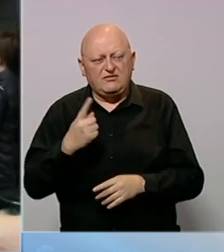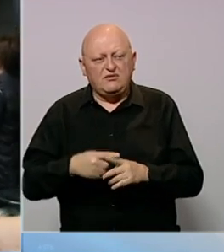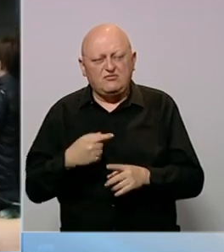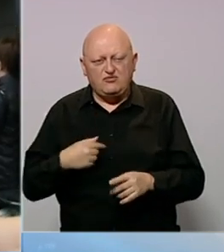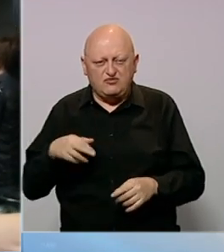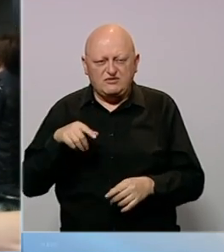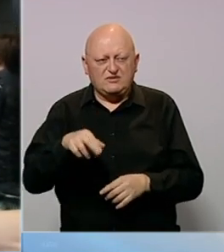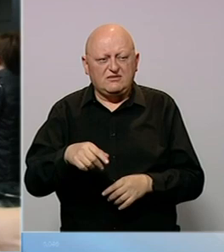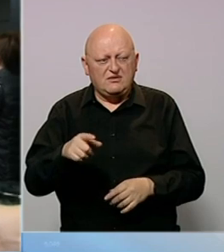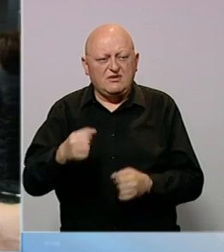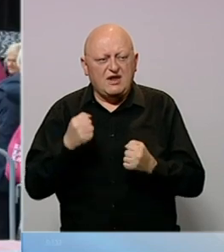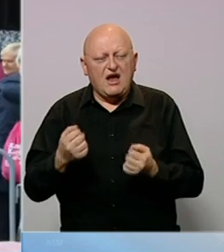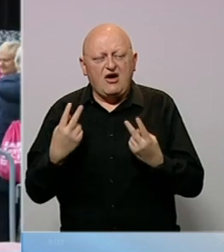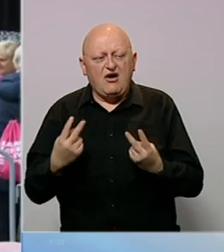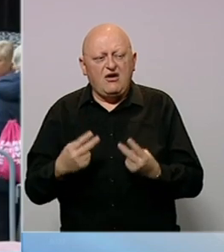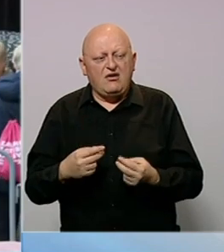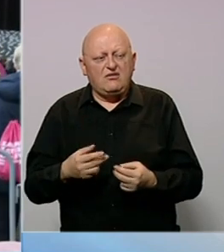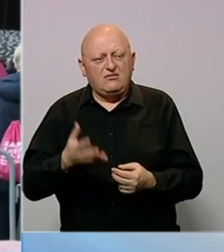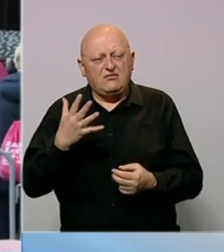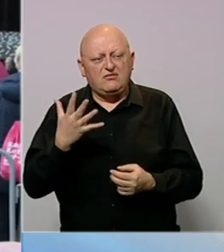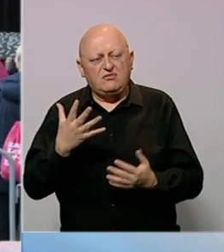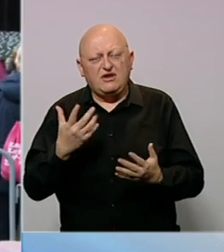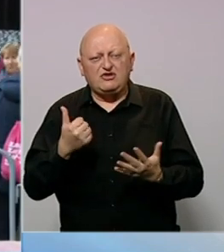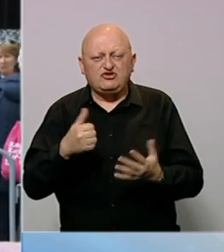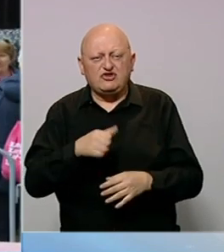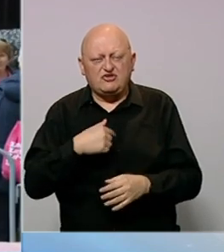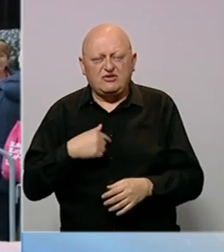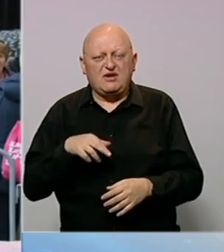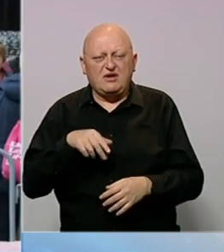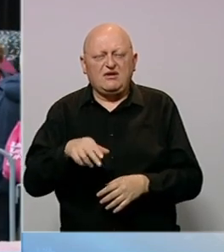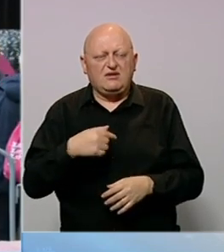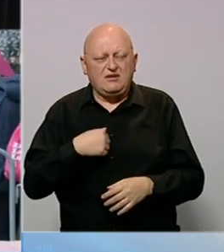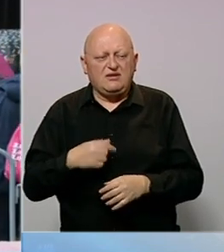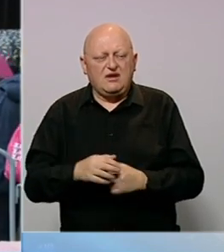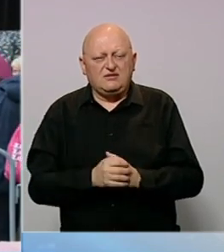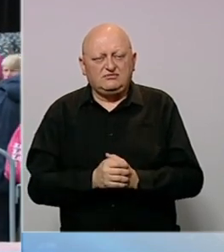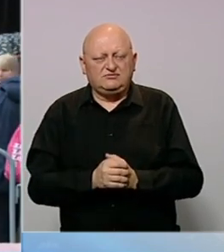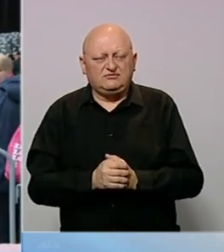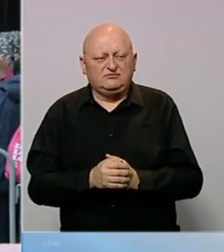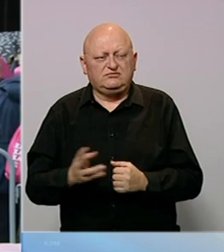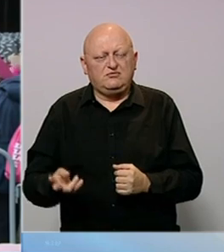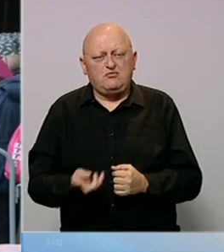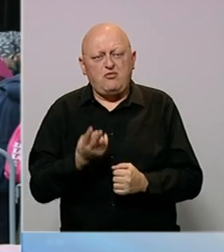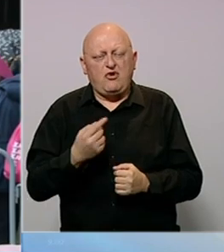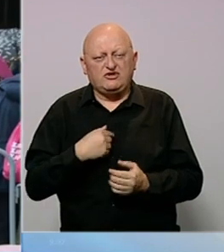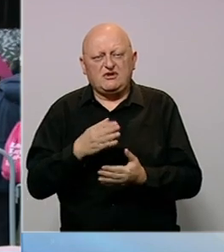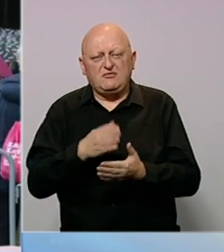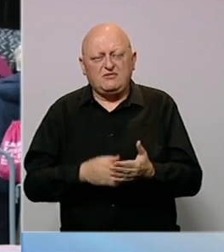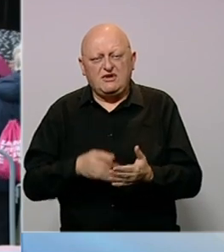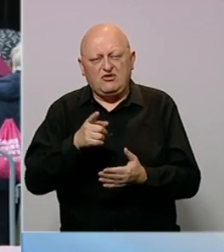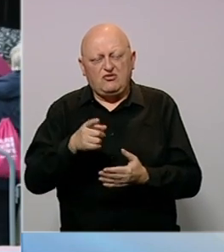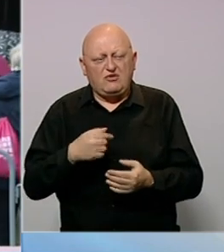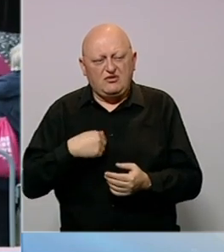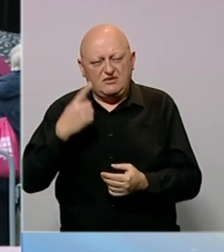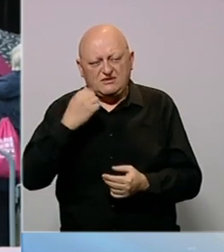ovdje i jako mi je ovo bitno. Već pet ili šest godina sam dijelom Race for the Cure, ponosan sam pa sam dijelom istoga, ovo